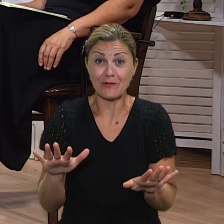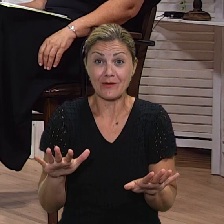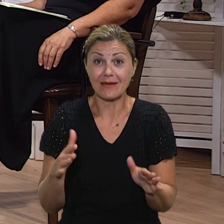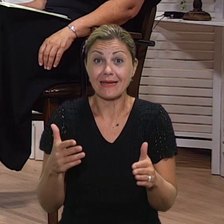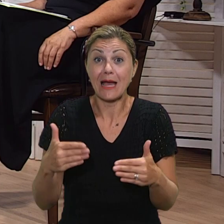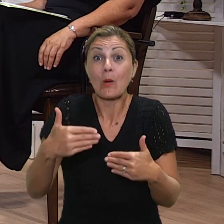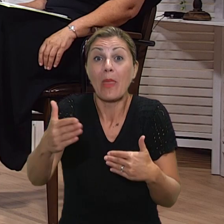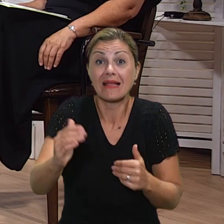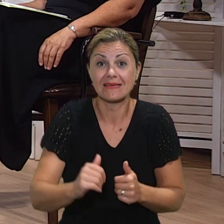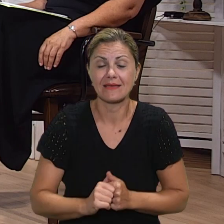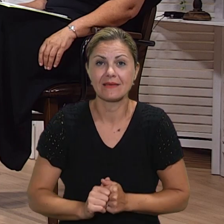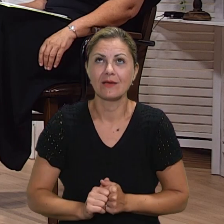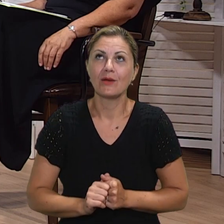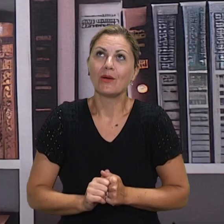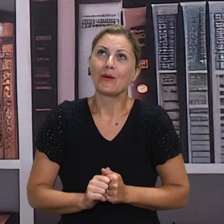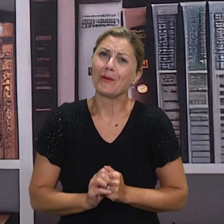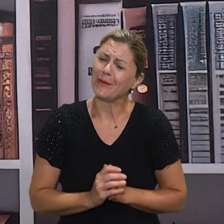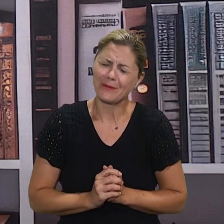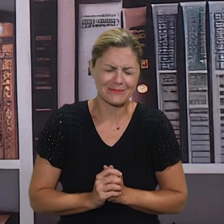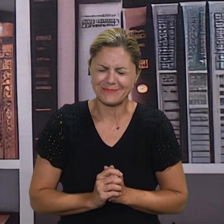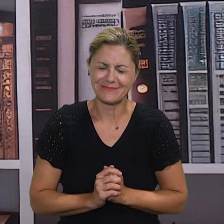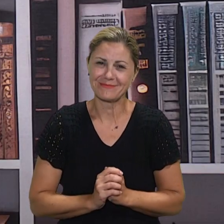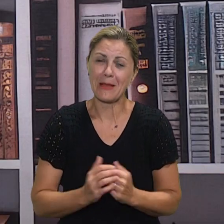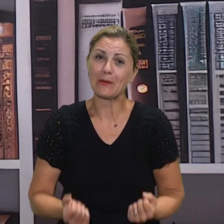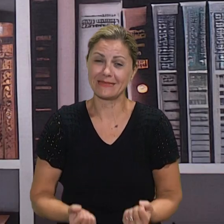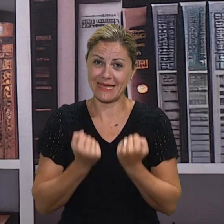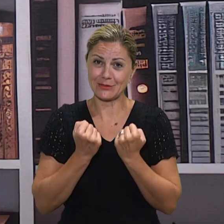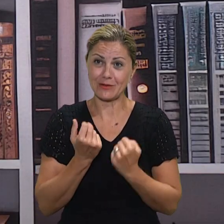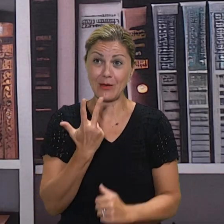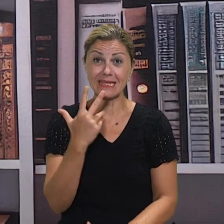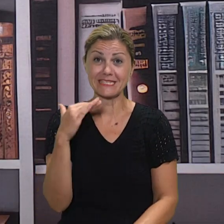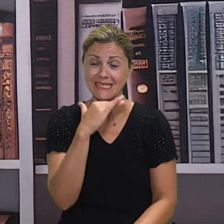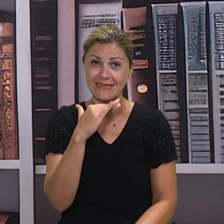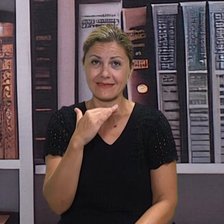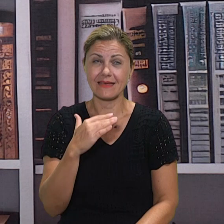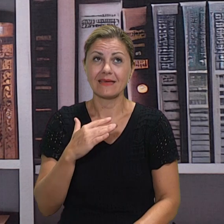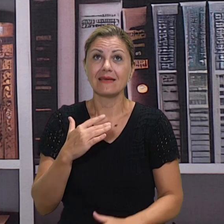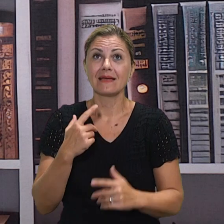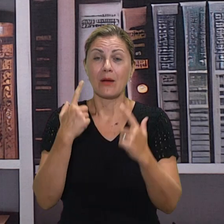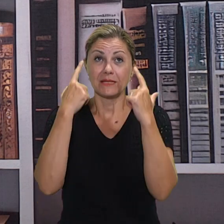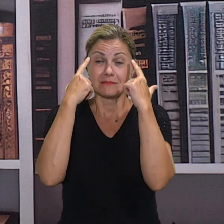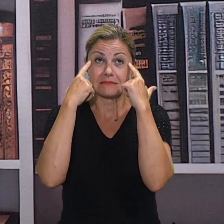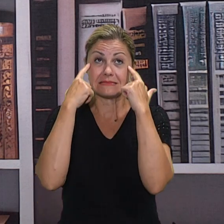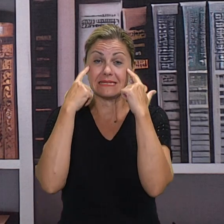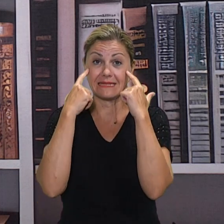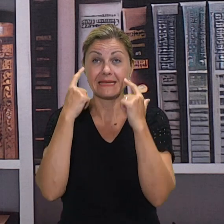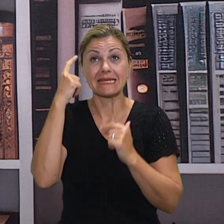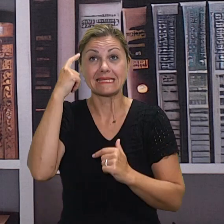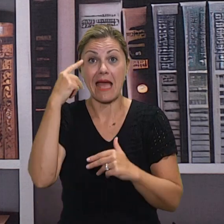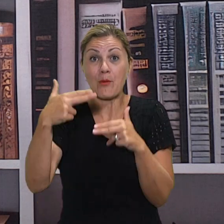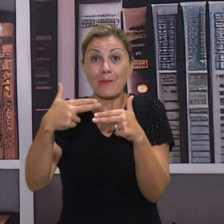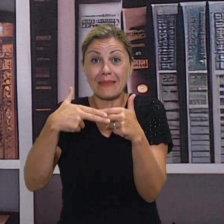želite s njima još napraviti i realizirati? To postane baš treći razred nekako dosta emotivno stanje, jer